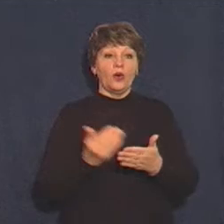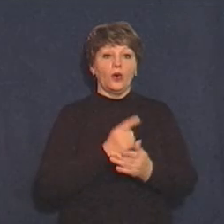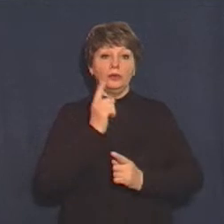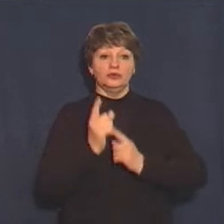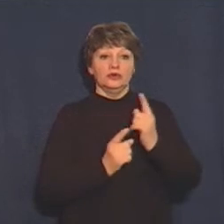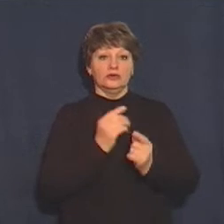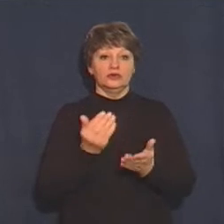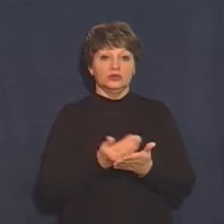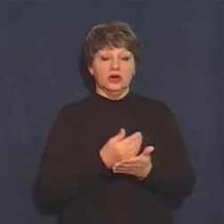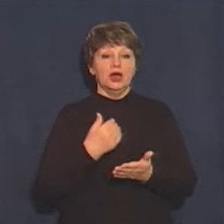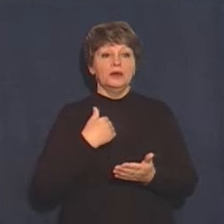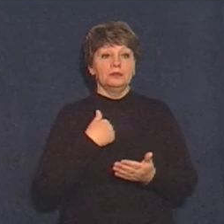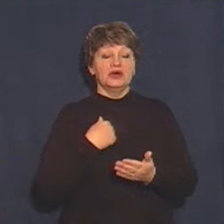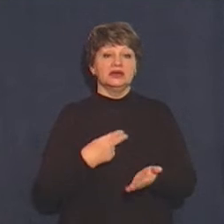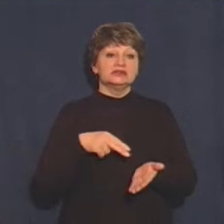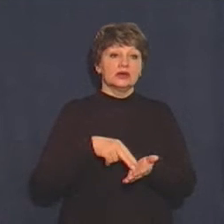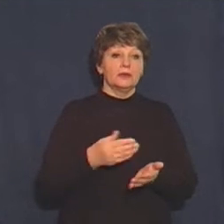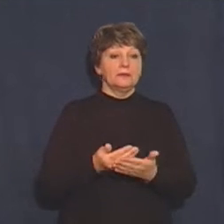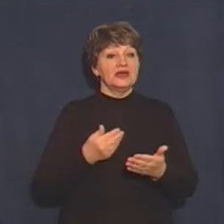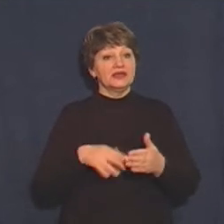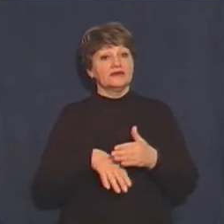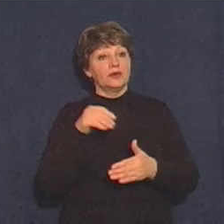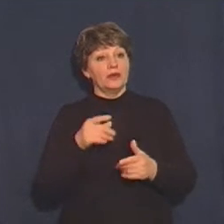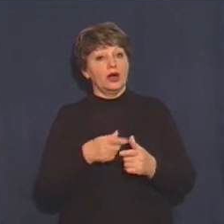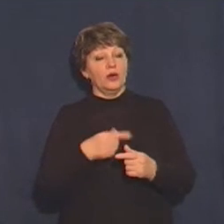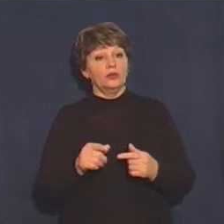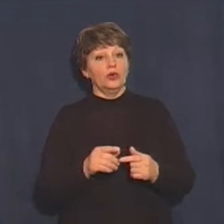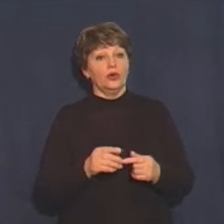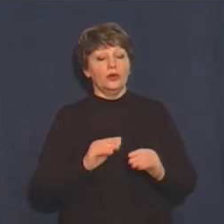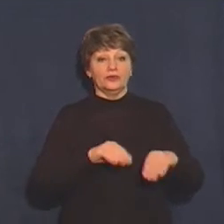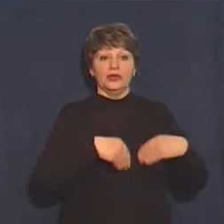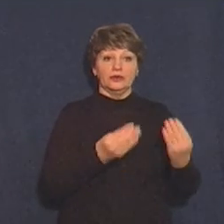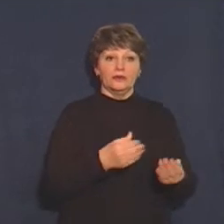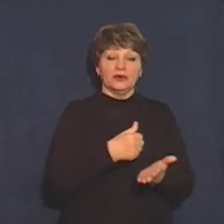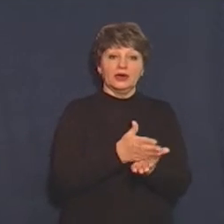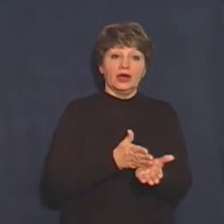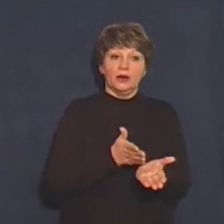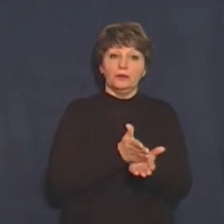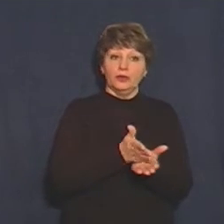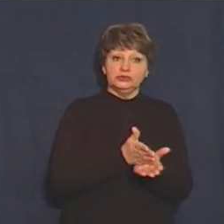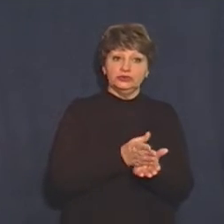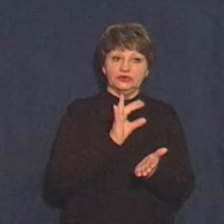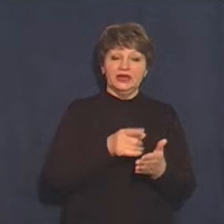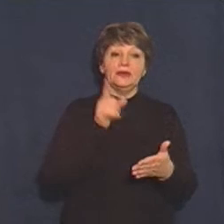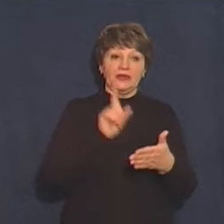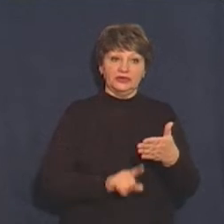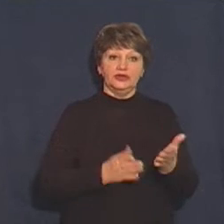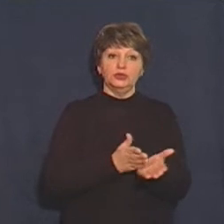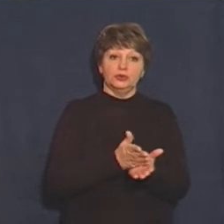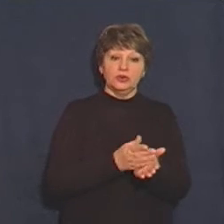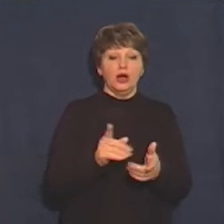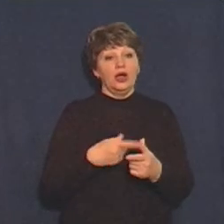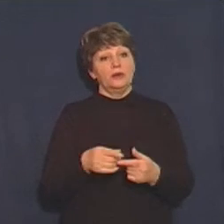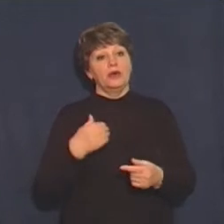засобів. Ми становимося перед вибором. Або ми продовжуємо надавати якісну послугу і надійну послугу, або ми